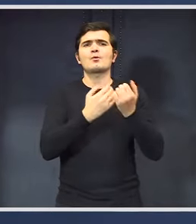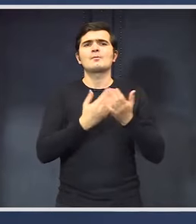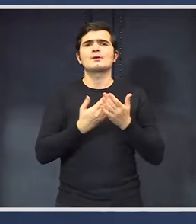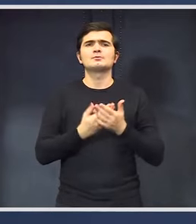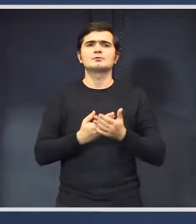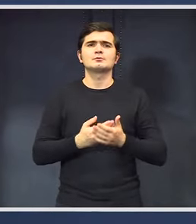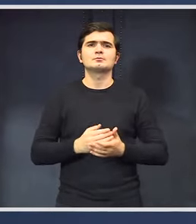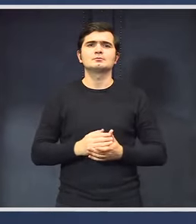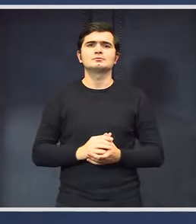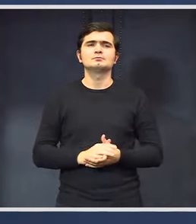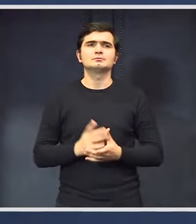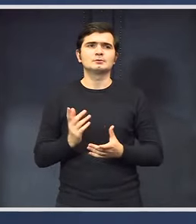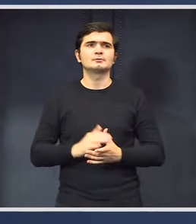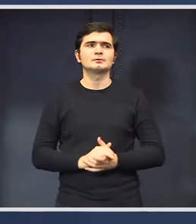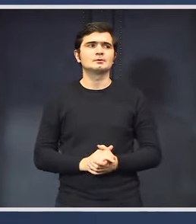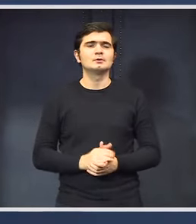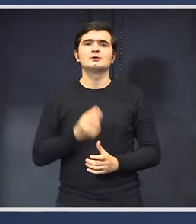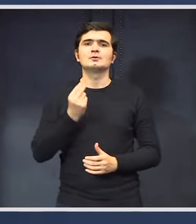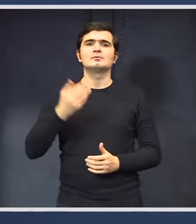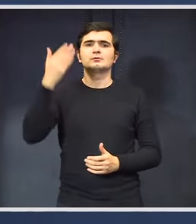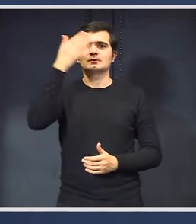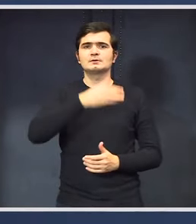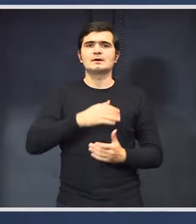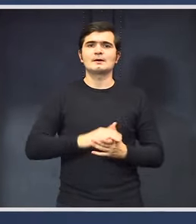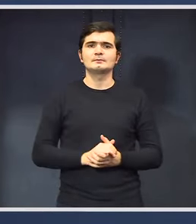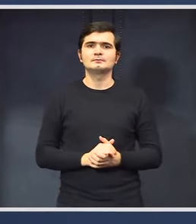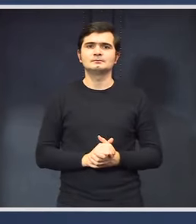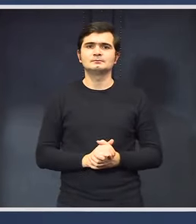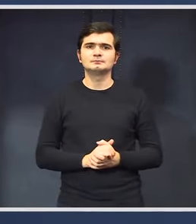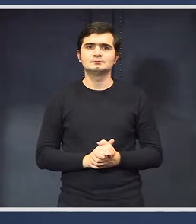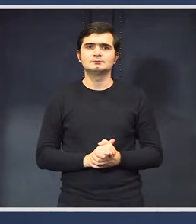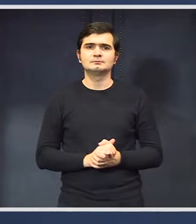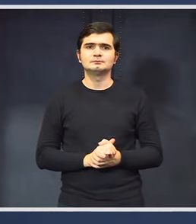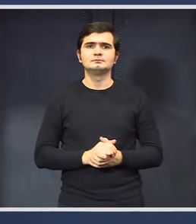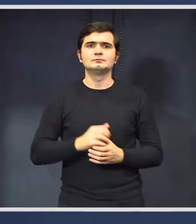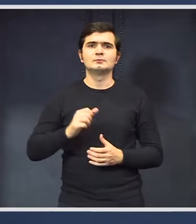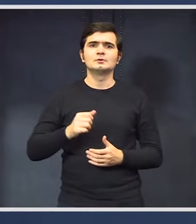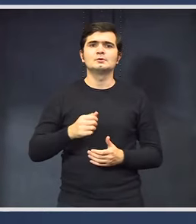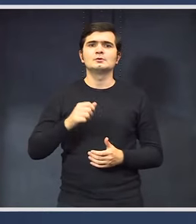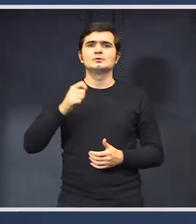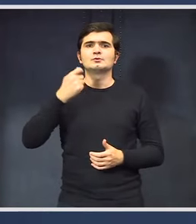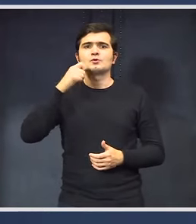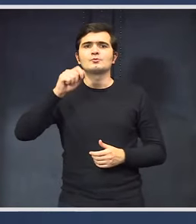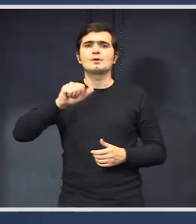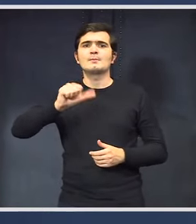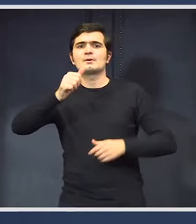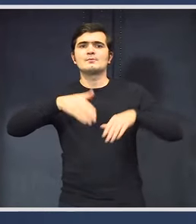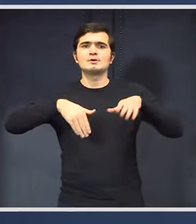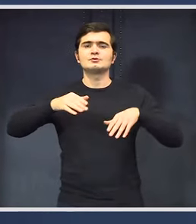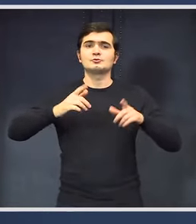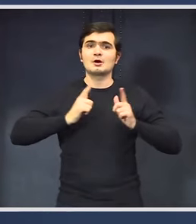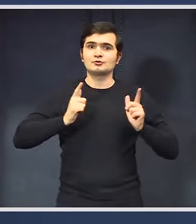prefecturi. Da. Bună seara, Loredana Diacu, Epoch Times. Domnule premier, ne așteptăm la restricții bugetare.